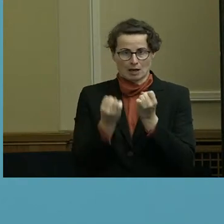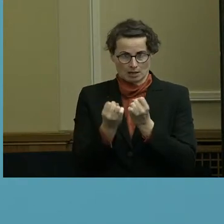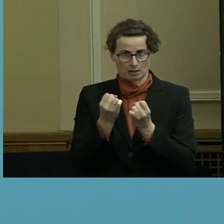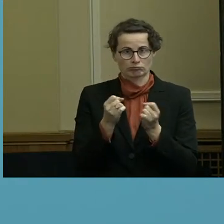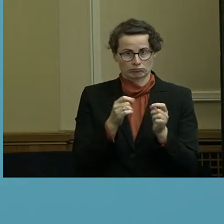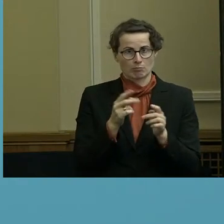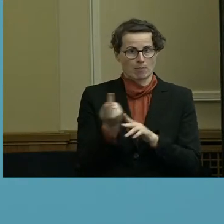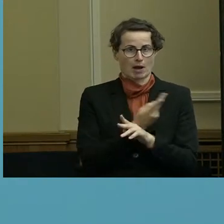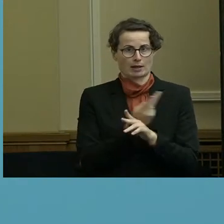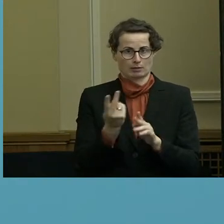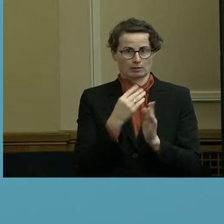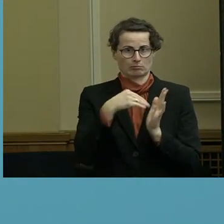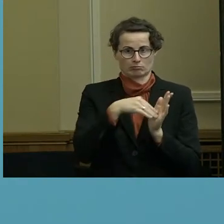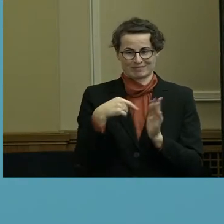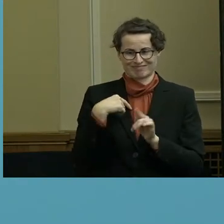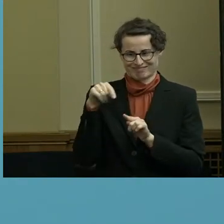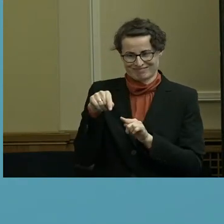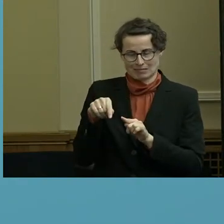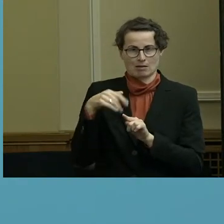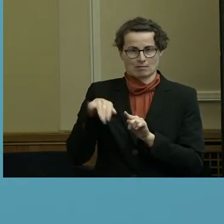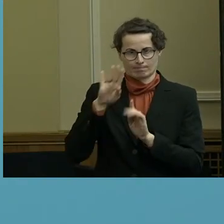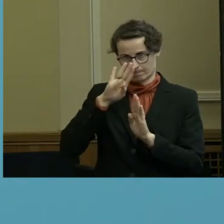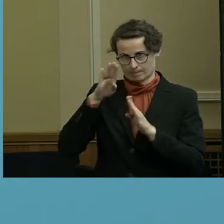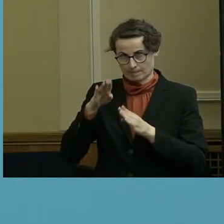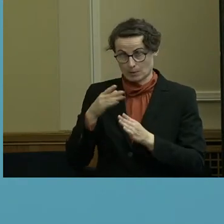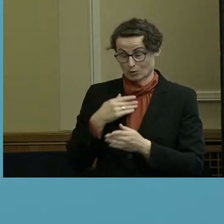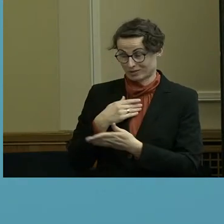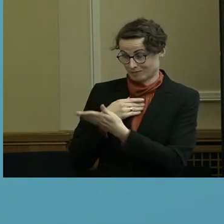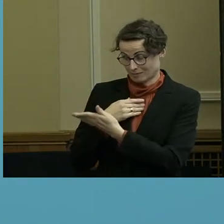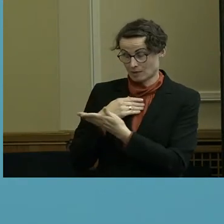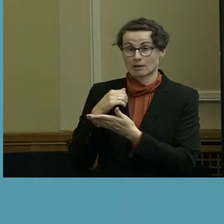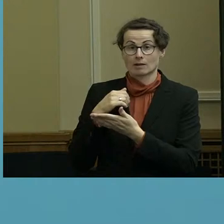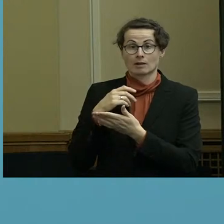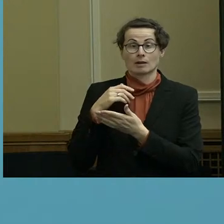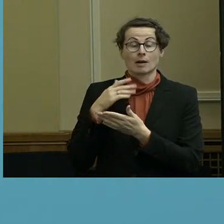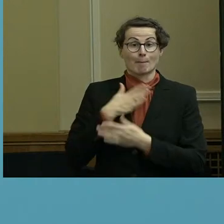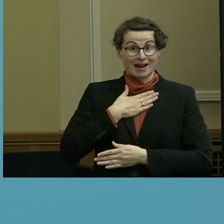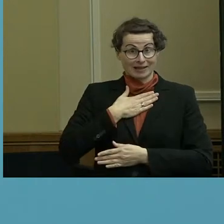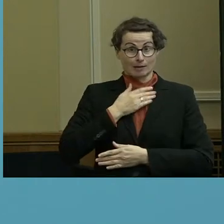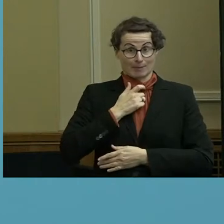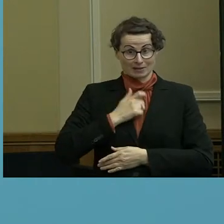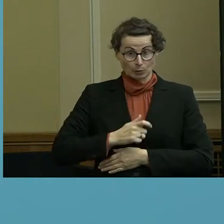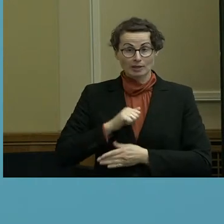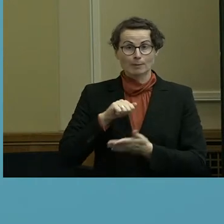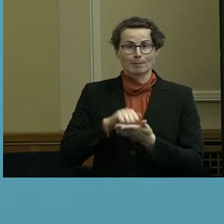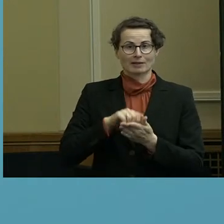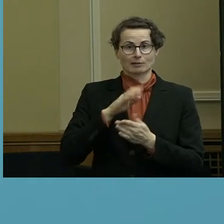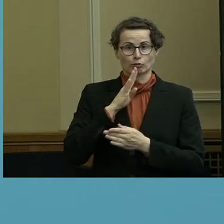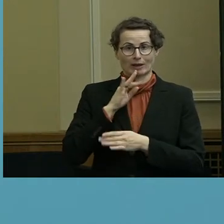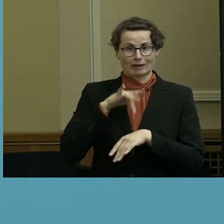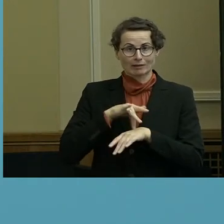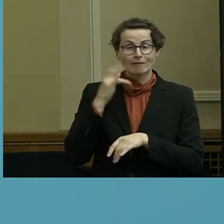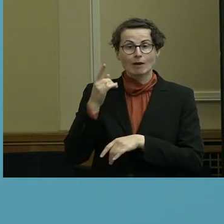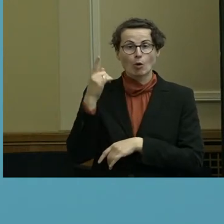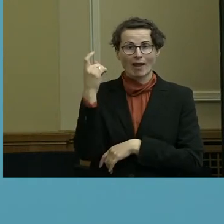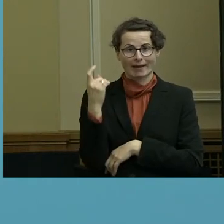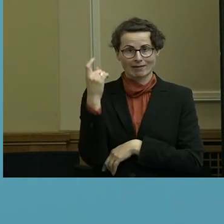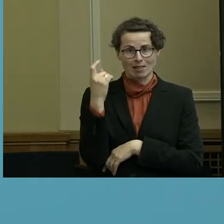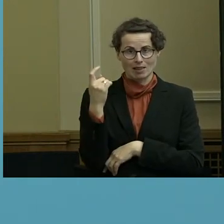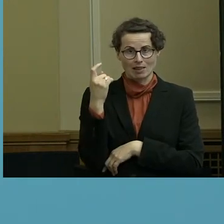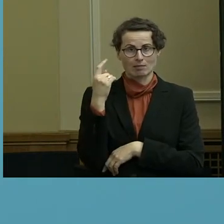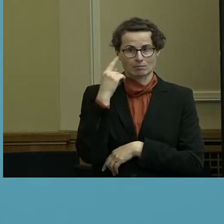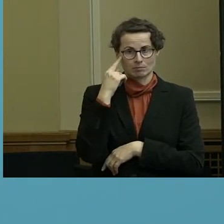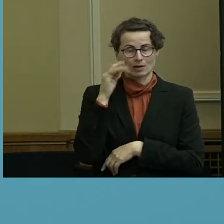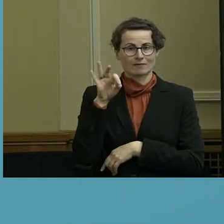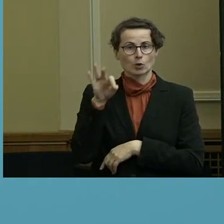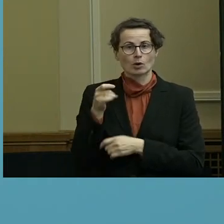sagen werde. Und meine Pressesprecherin Frau Henkel ist gerade unterwegs von der Finanzverwaltung